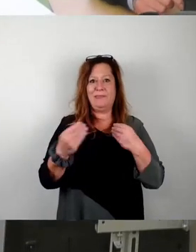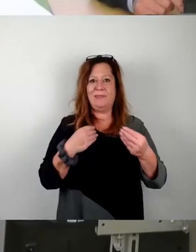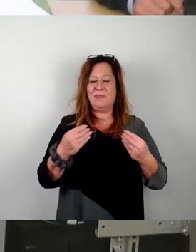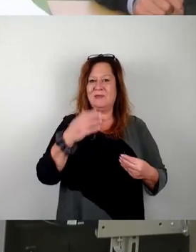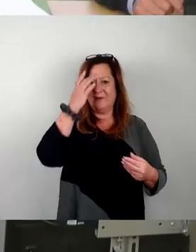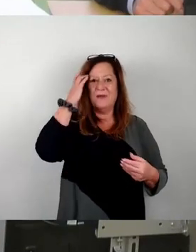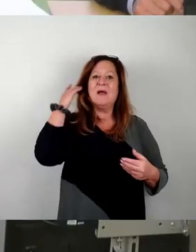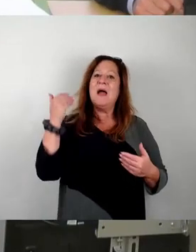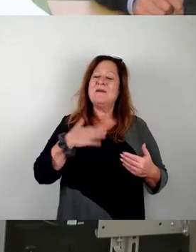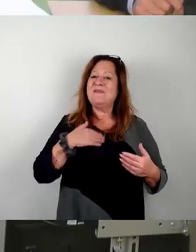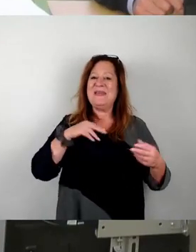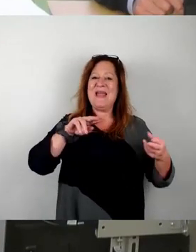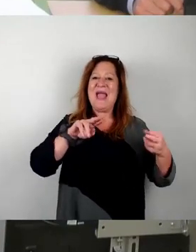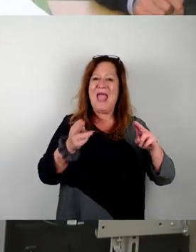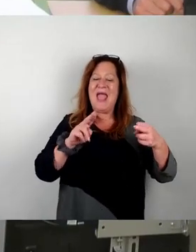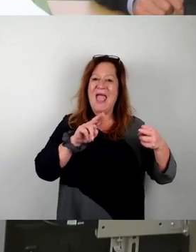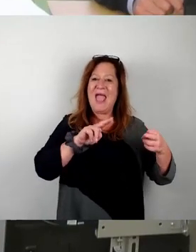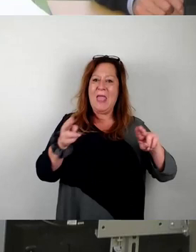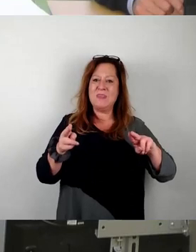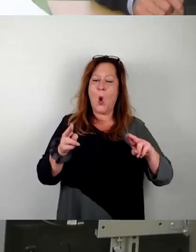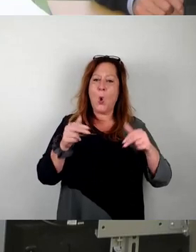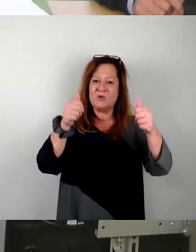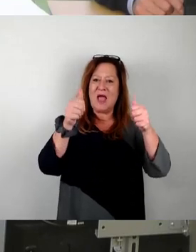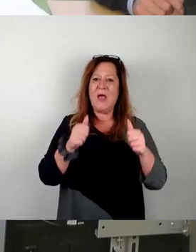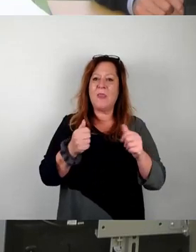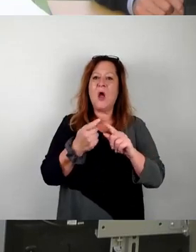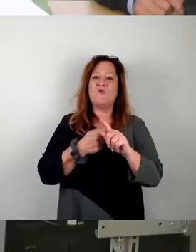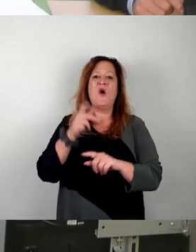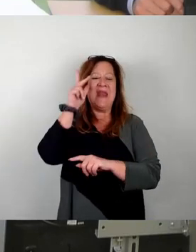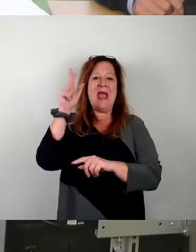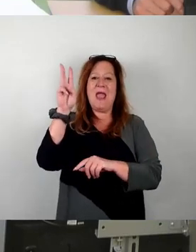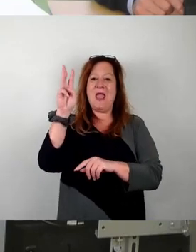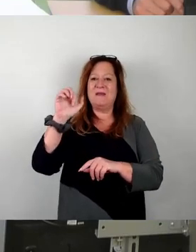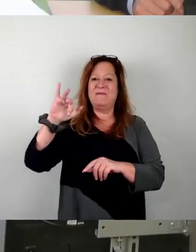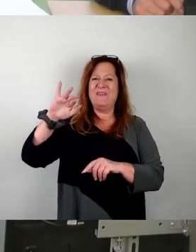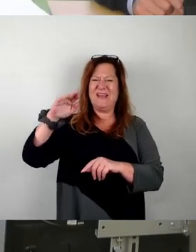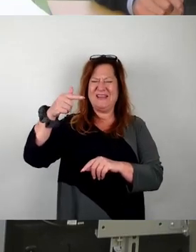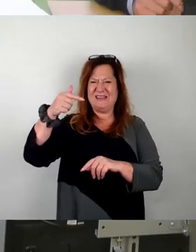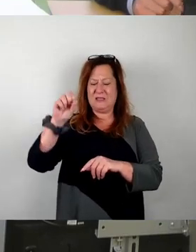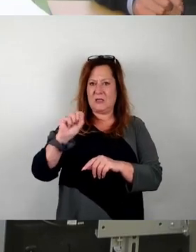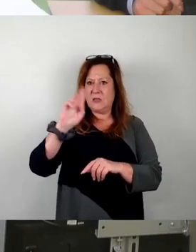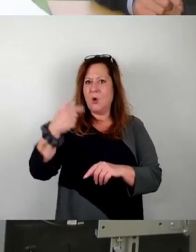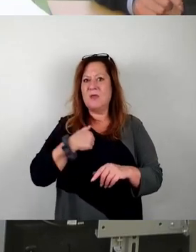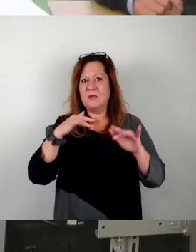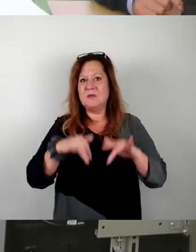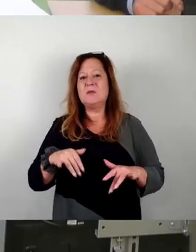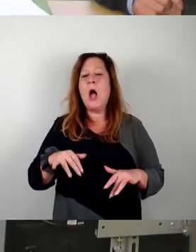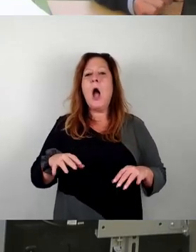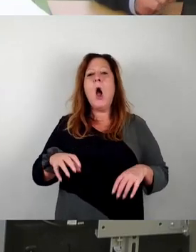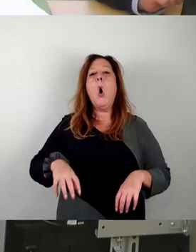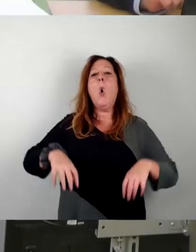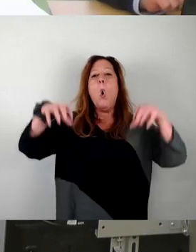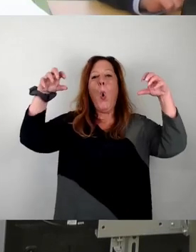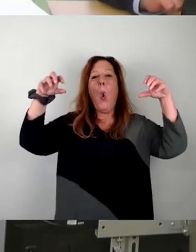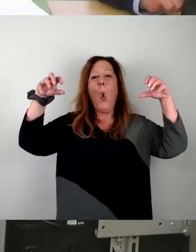Änderungsantrag von Herrn Wirz. Und der ist eigentlich auch der Grund, warum ich hier vorne stehe. Zum Hochhausleitbild selbst gibt es nie